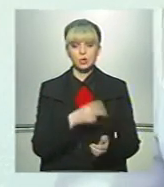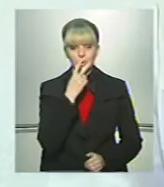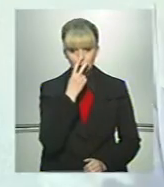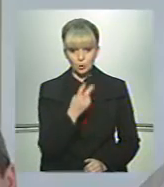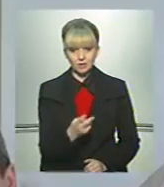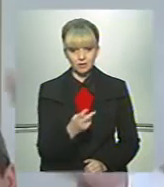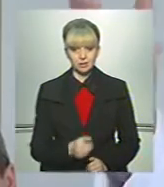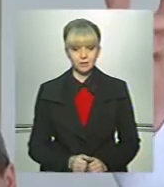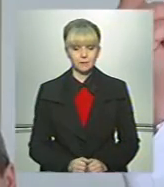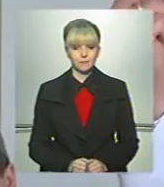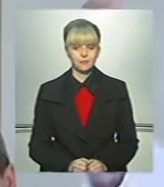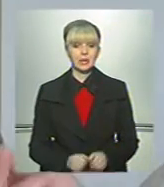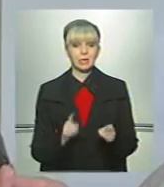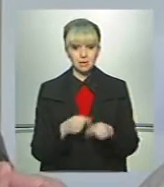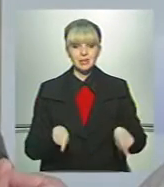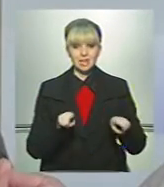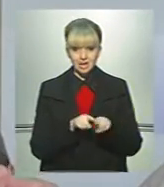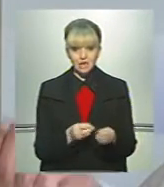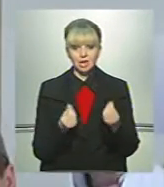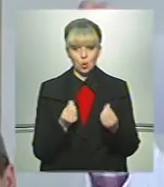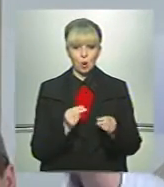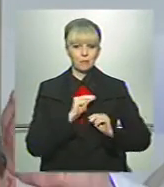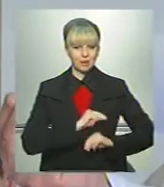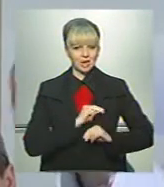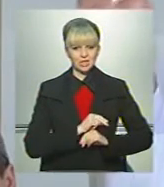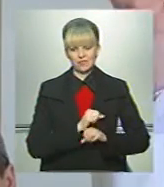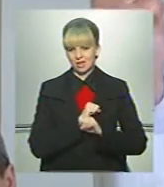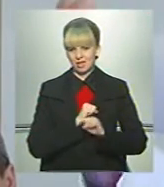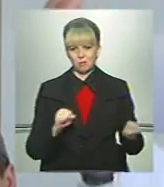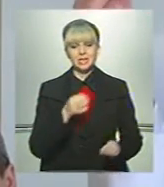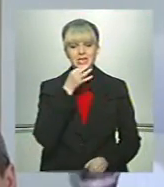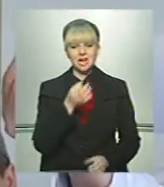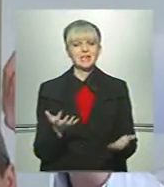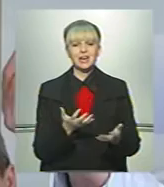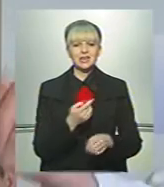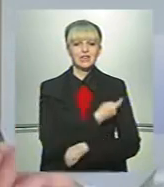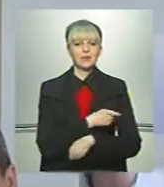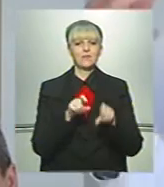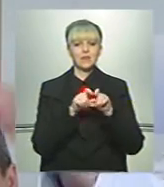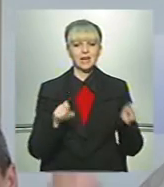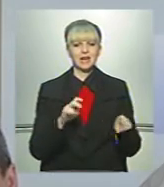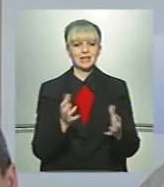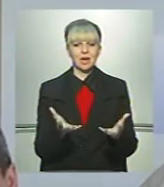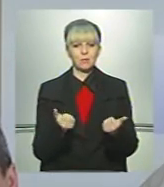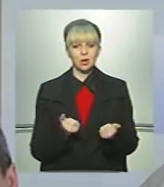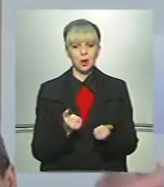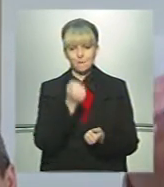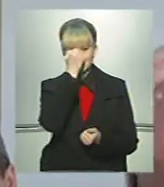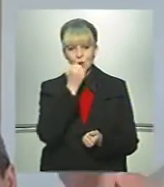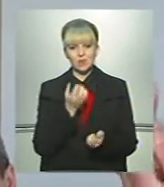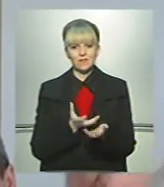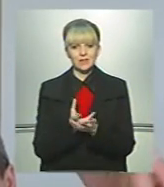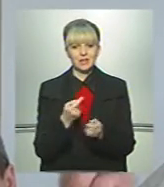подивилися. Що за такі кошти працювати не можна. І скажіть, які лікарні не беруть по один раз.